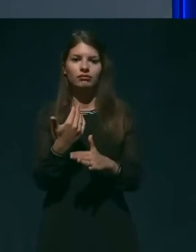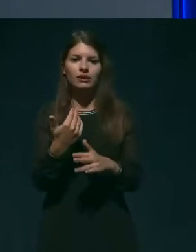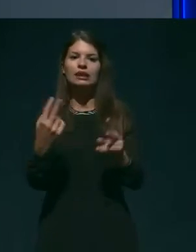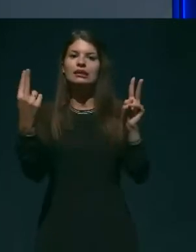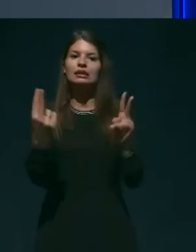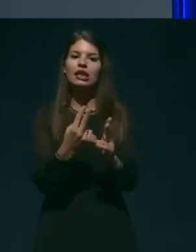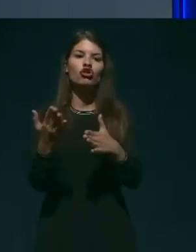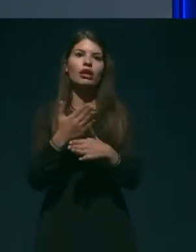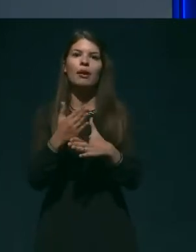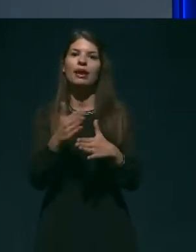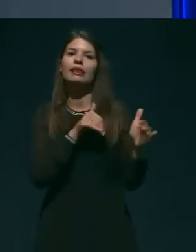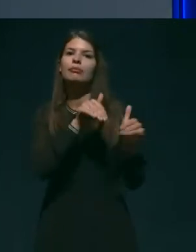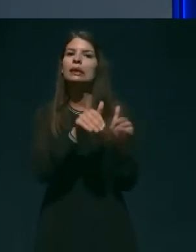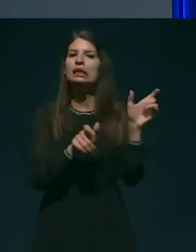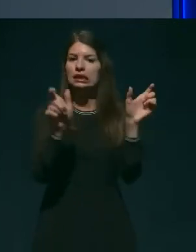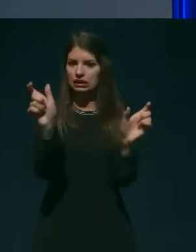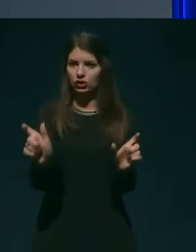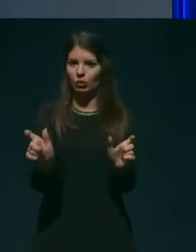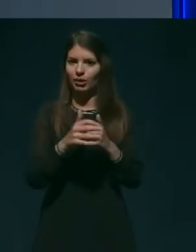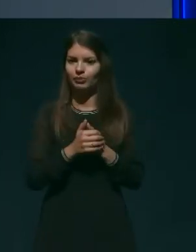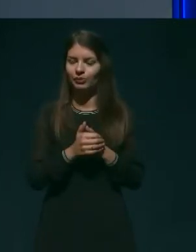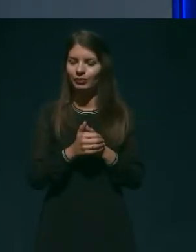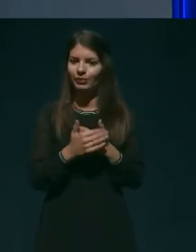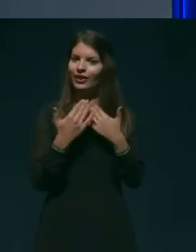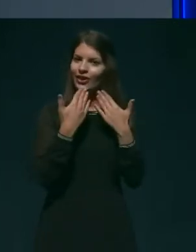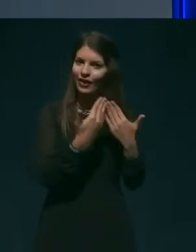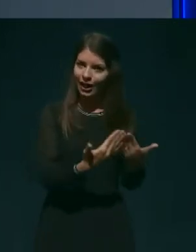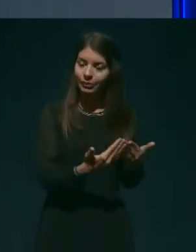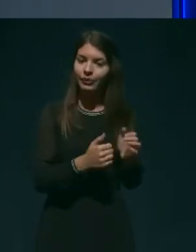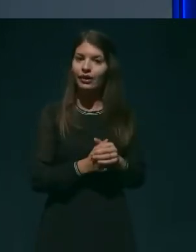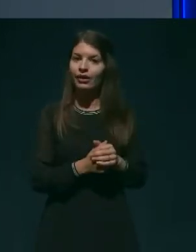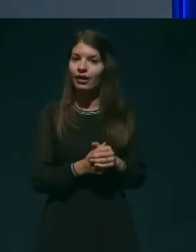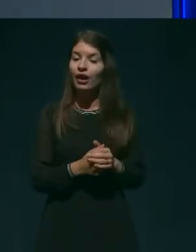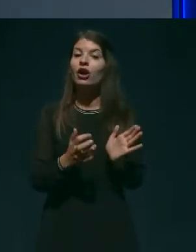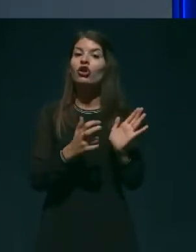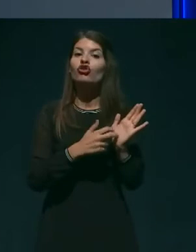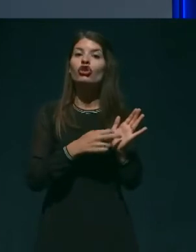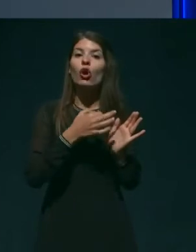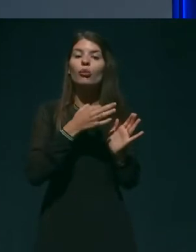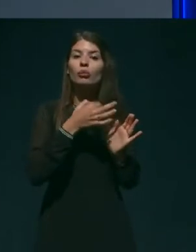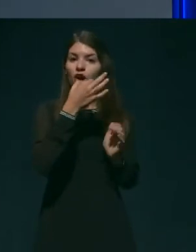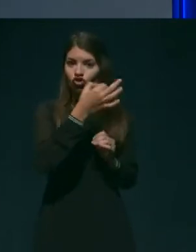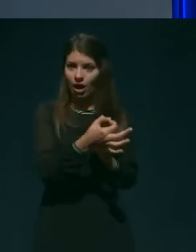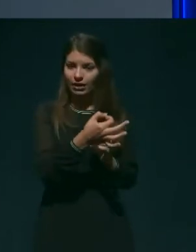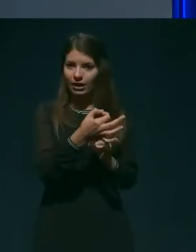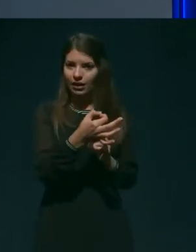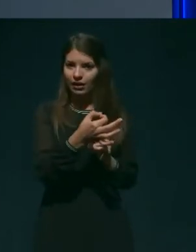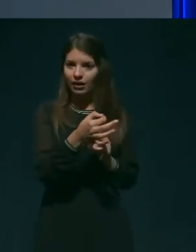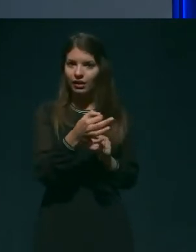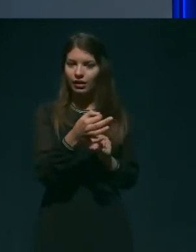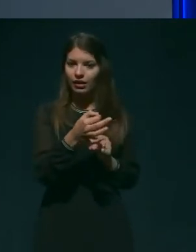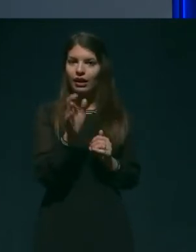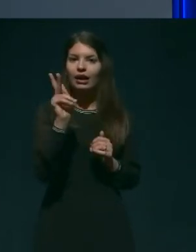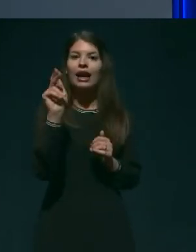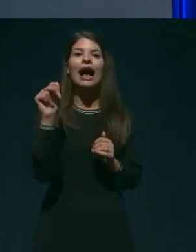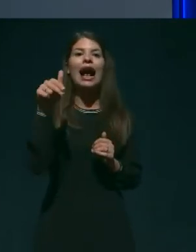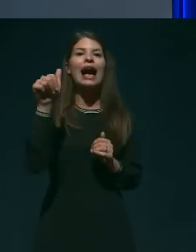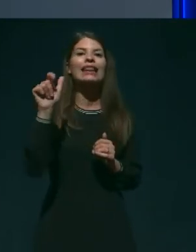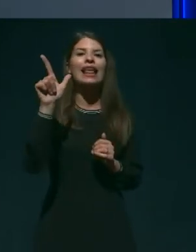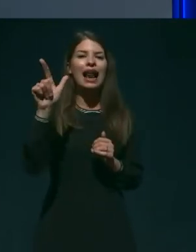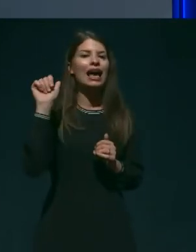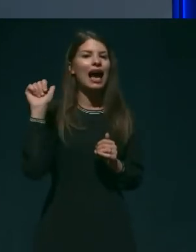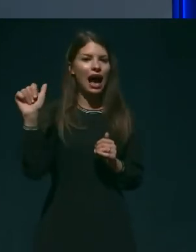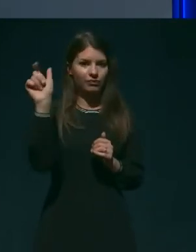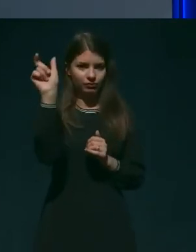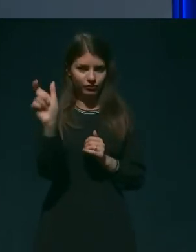voditelji držav. Hvala lepa in še vprašanje novinarke kanala A, Karmen Lugarič. Zakaj je